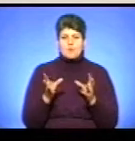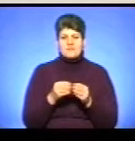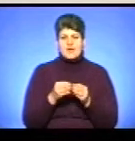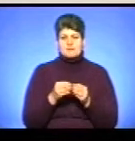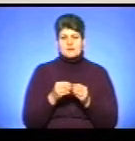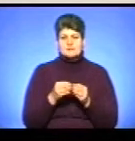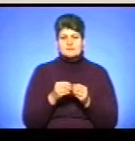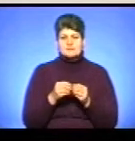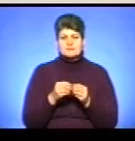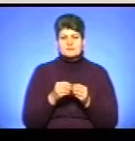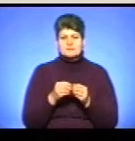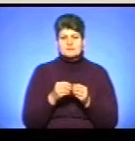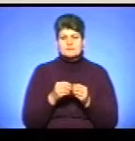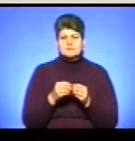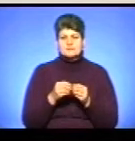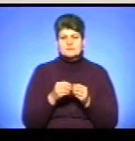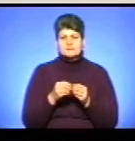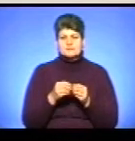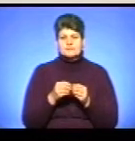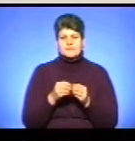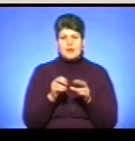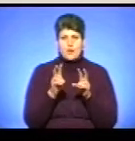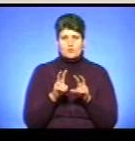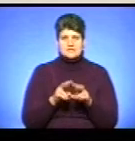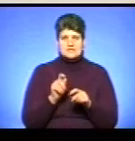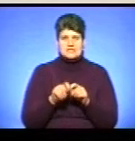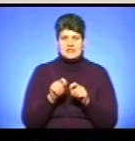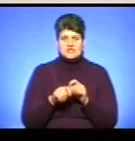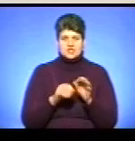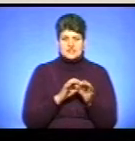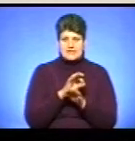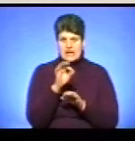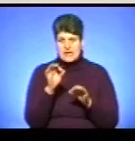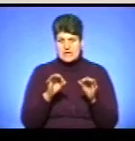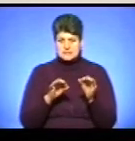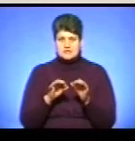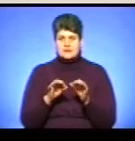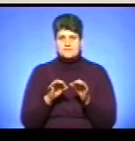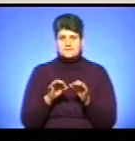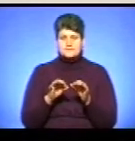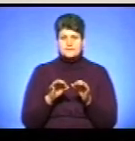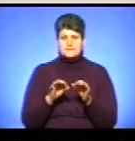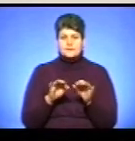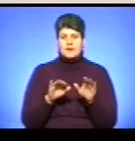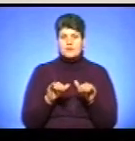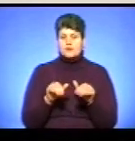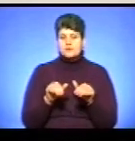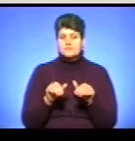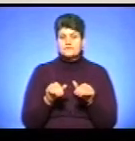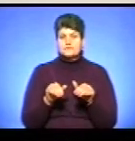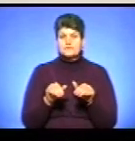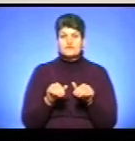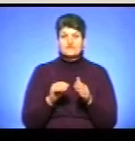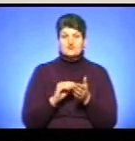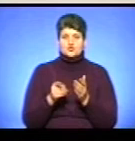обстежити, креслень, потім в